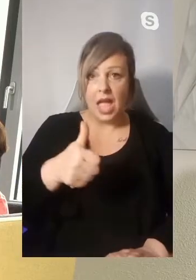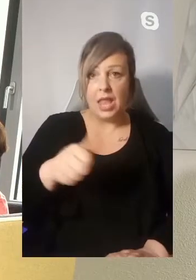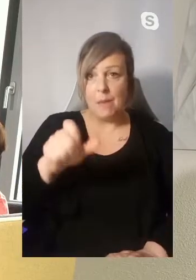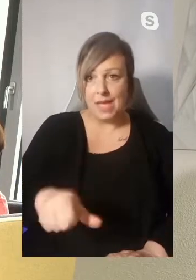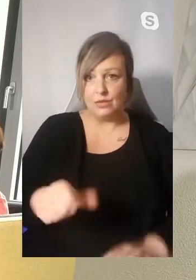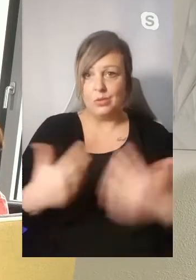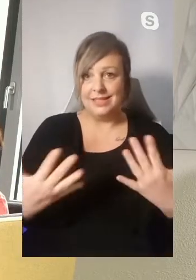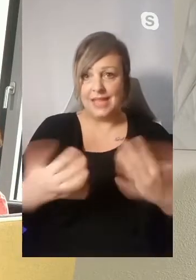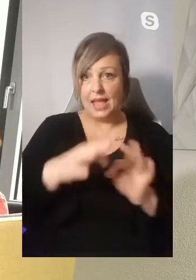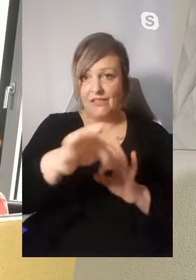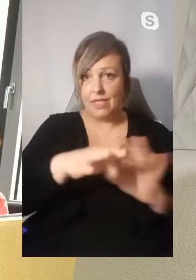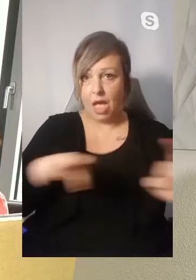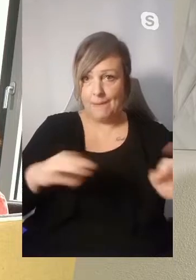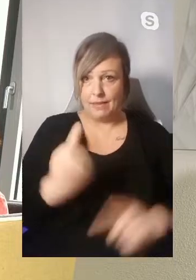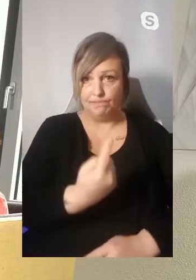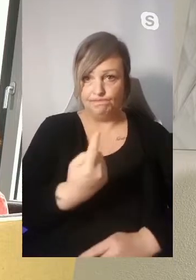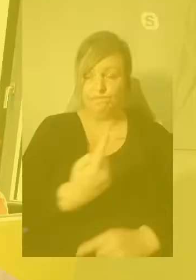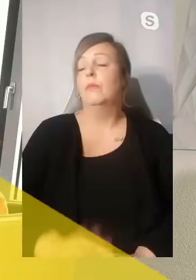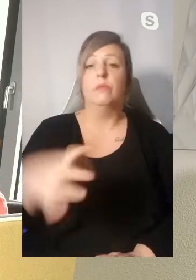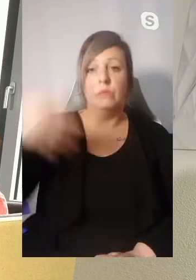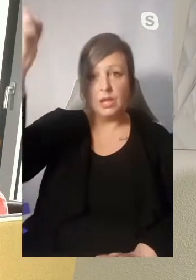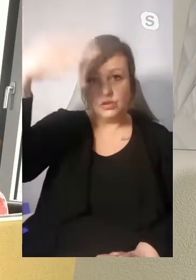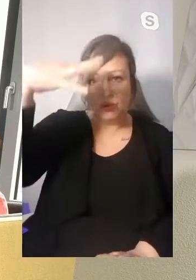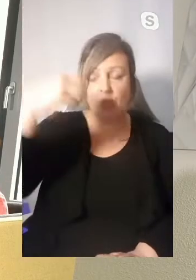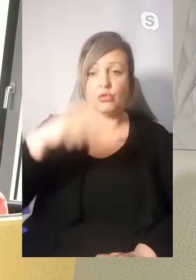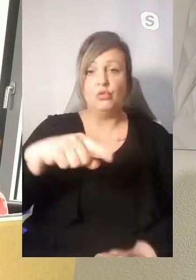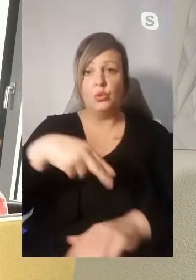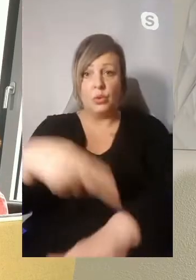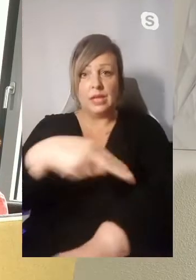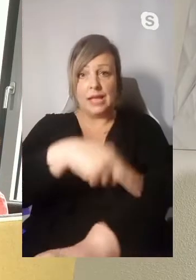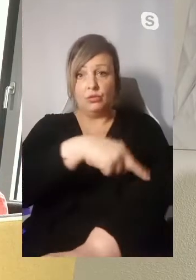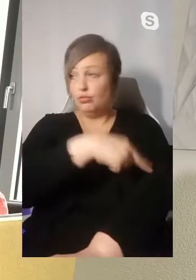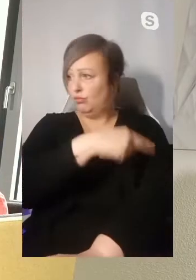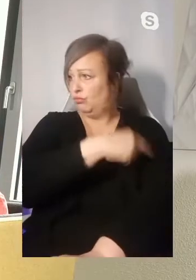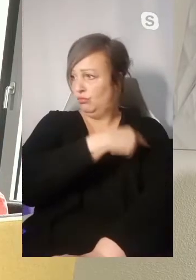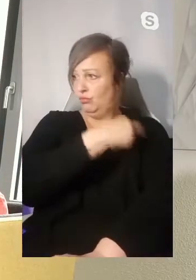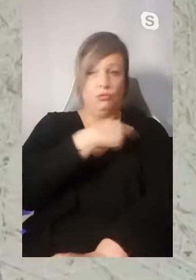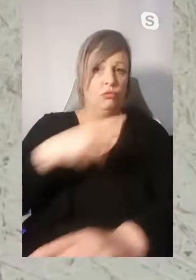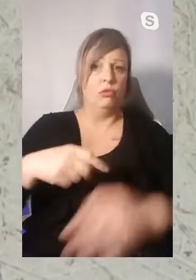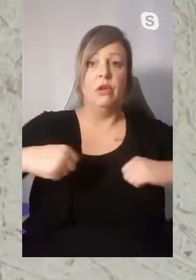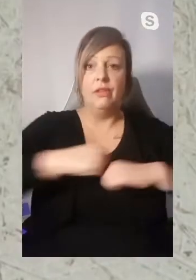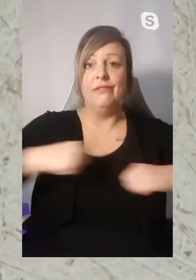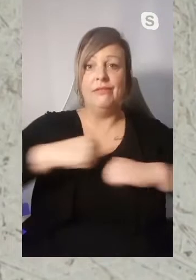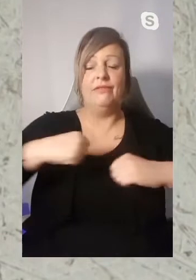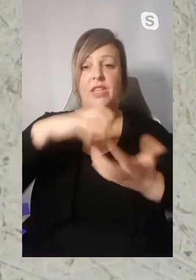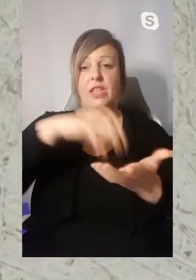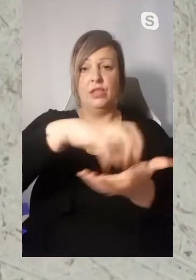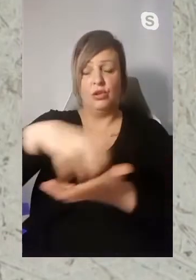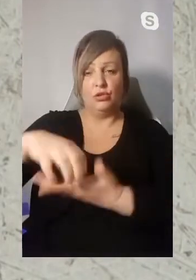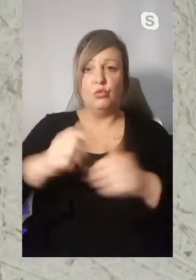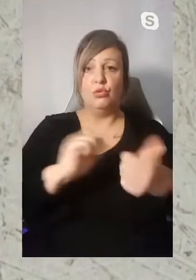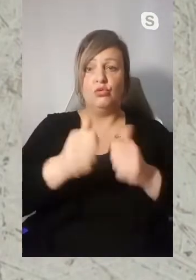Person pro zehn Quadratmeter Verkaufsfläche. Massage-Studios, Kosmetika, Tattoo-Studios, Fitnessstudios,